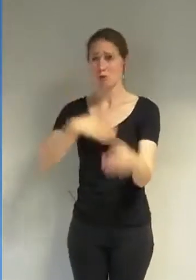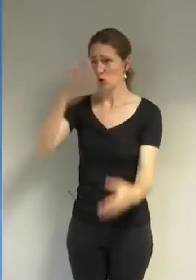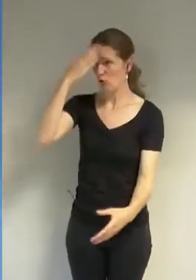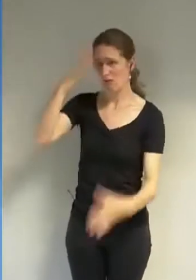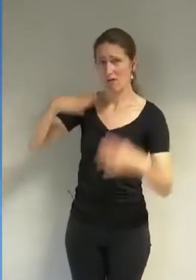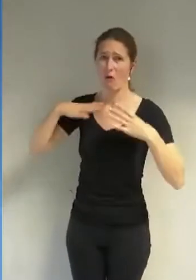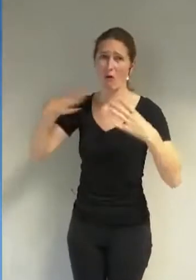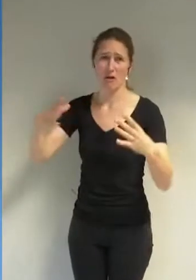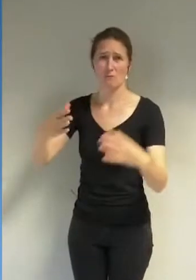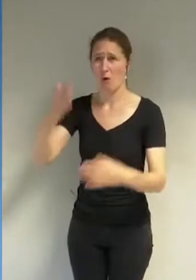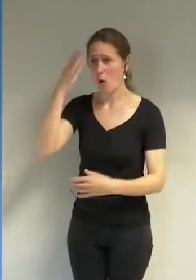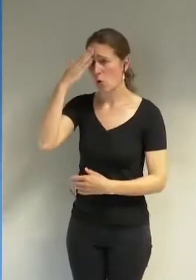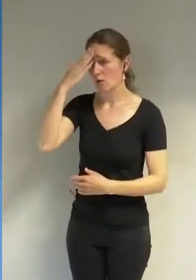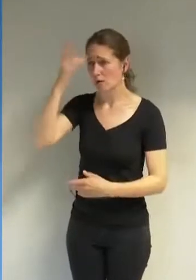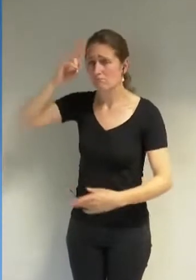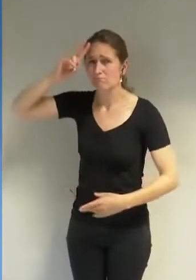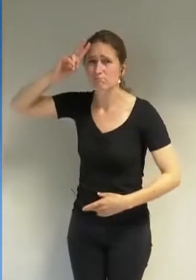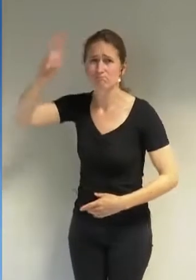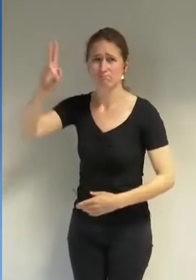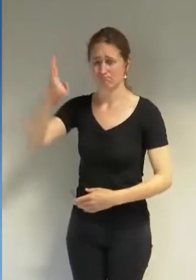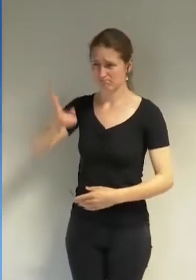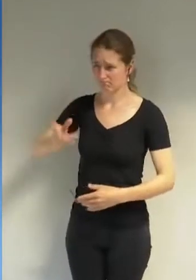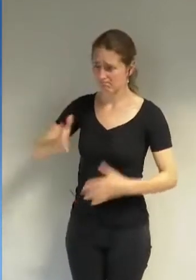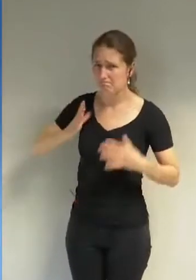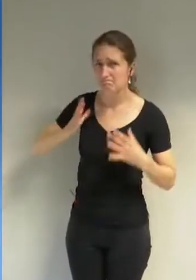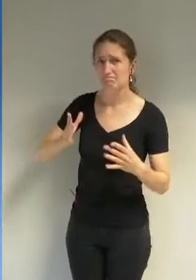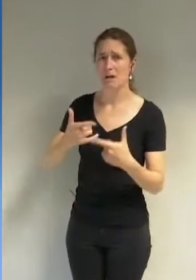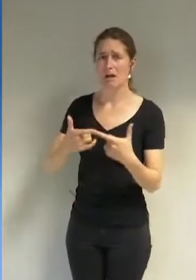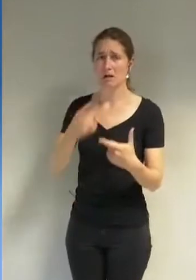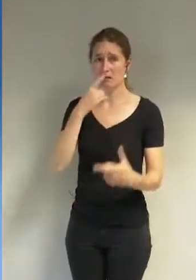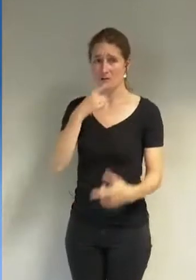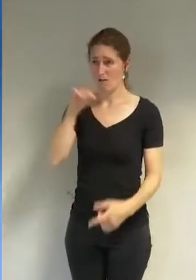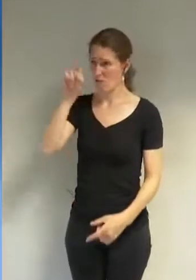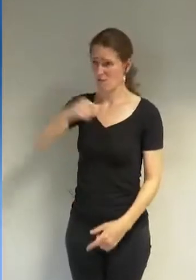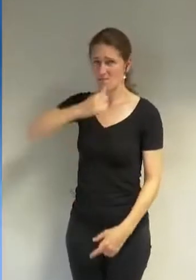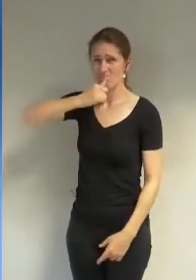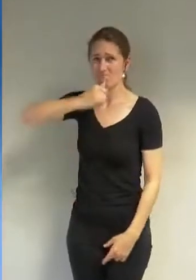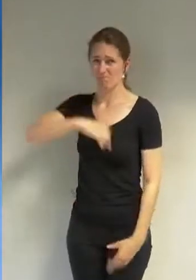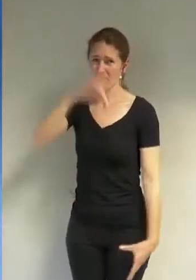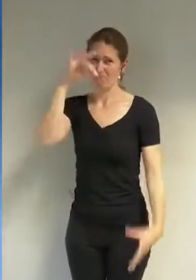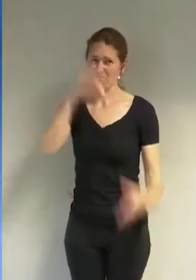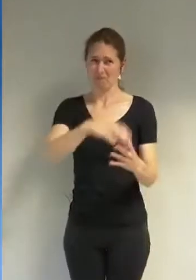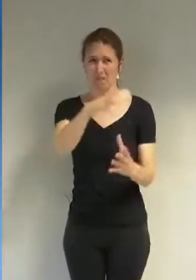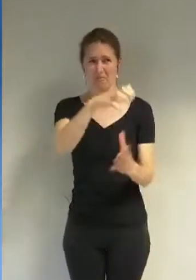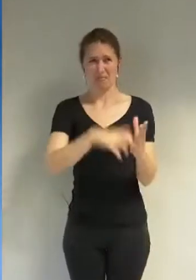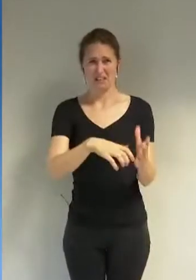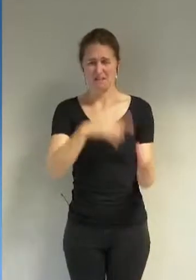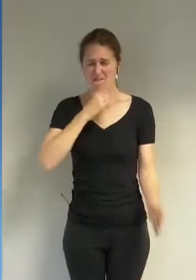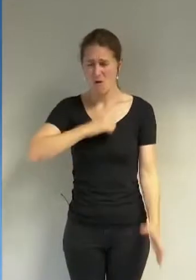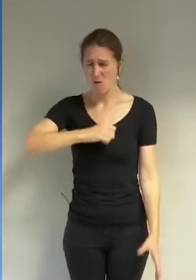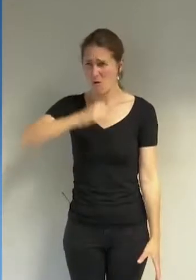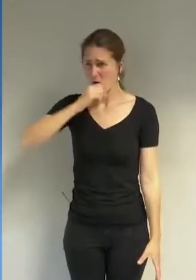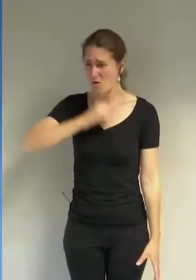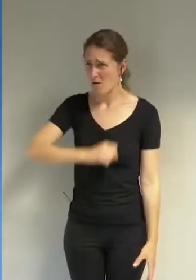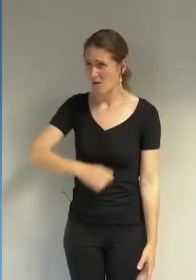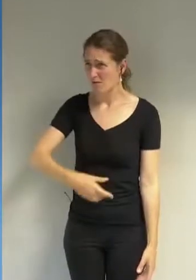et la sincérité, devoir voter un texte d'un archaïsme incroyable pour votre seul intérêt politique.